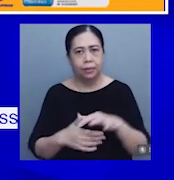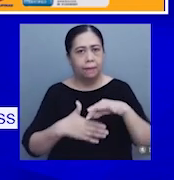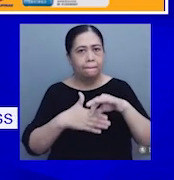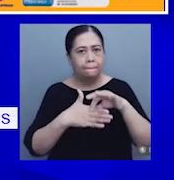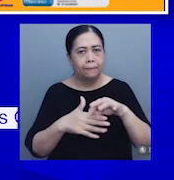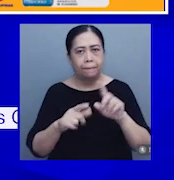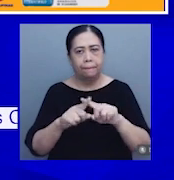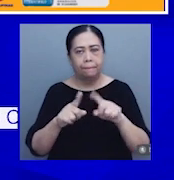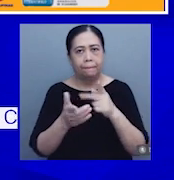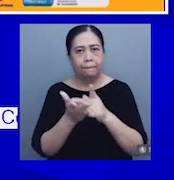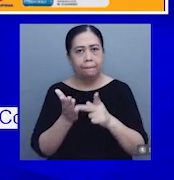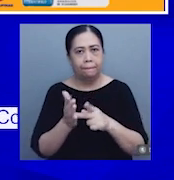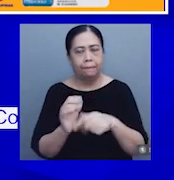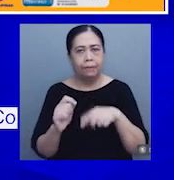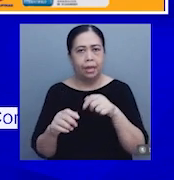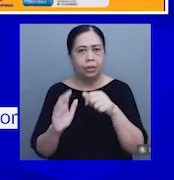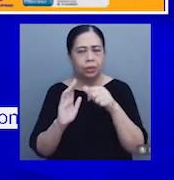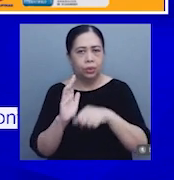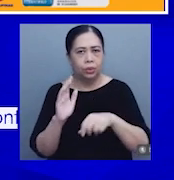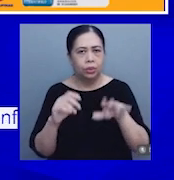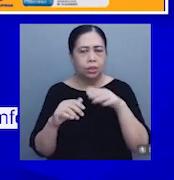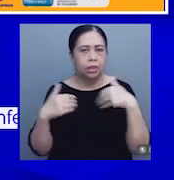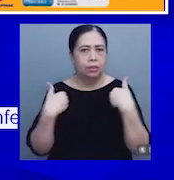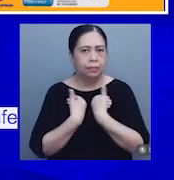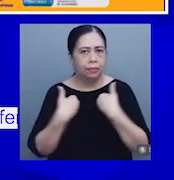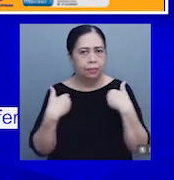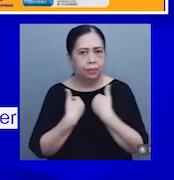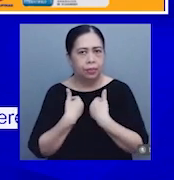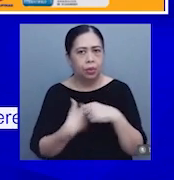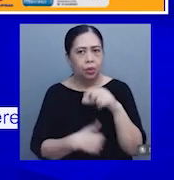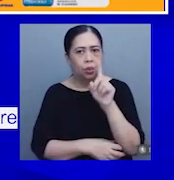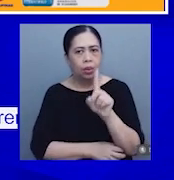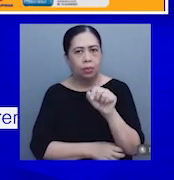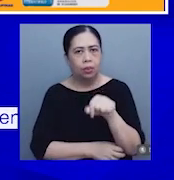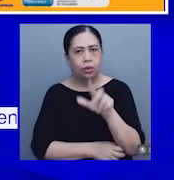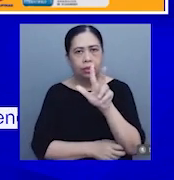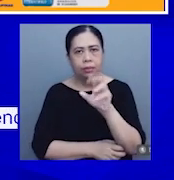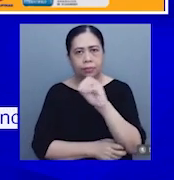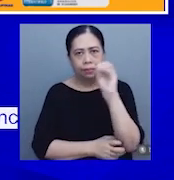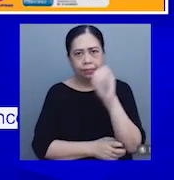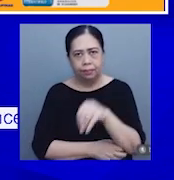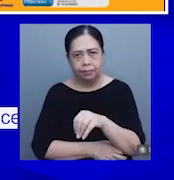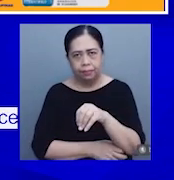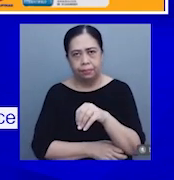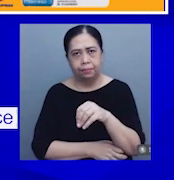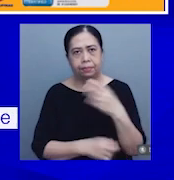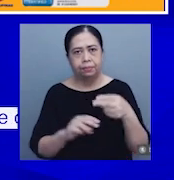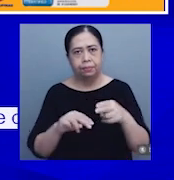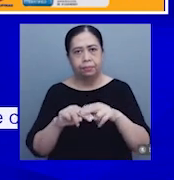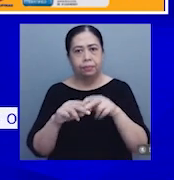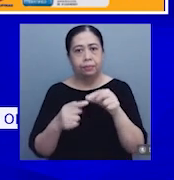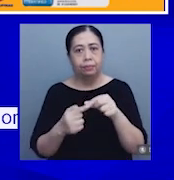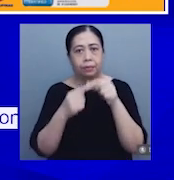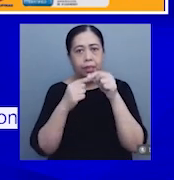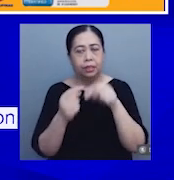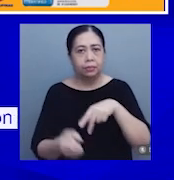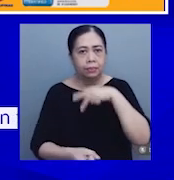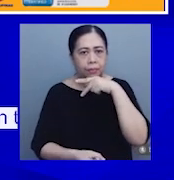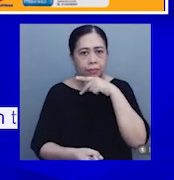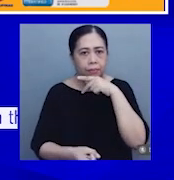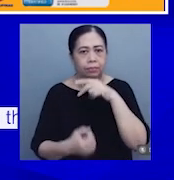other parts of slaughtered land animals na may 1.3% inflation. Particular dito ang baboy.